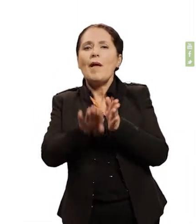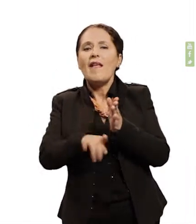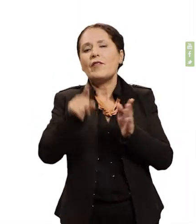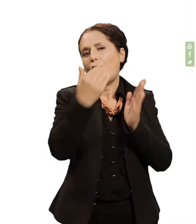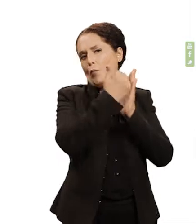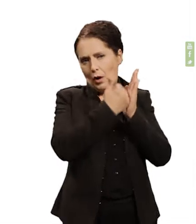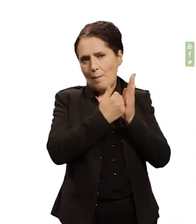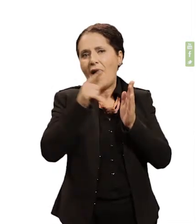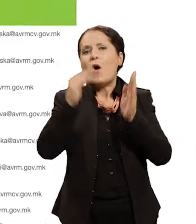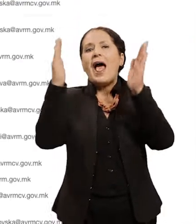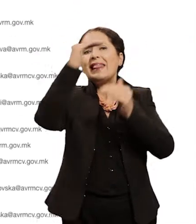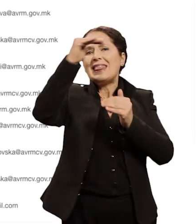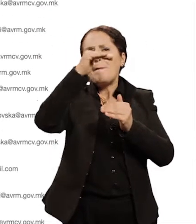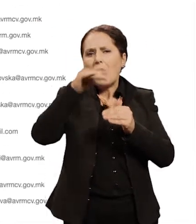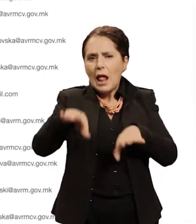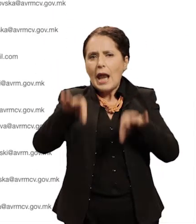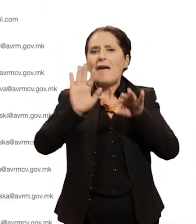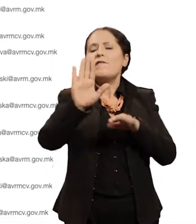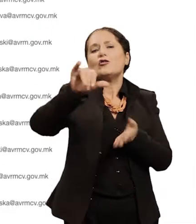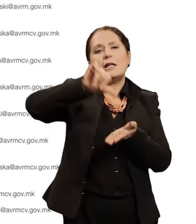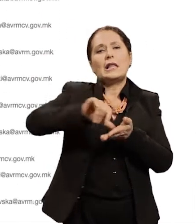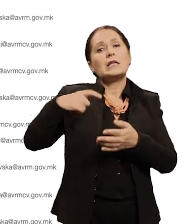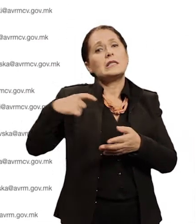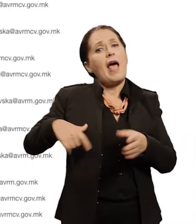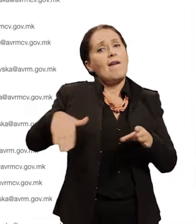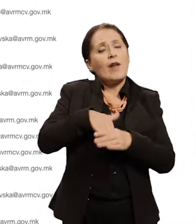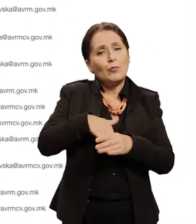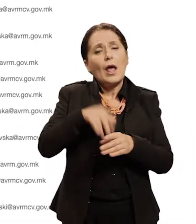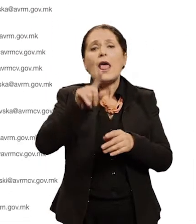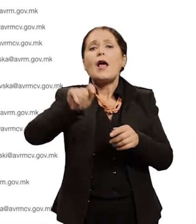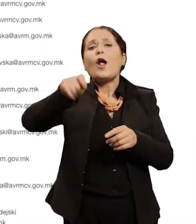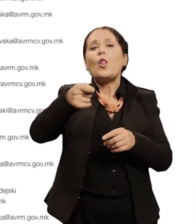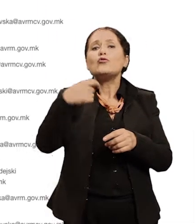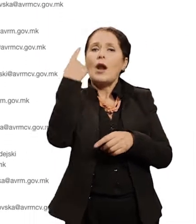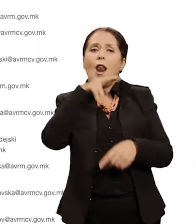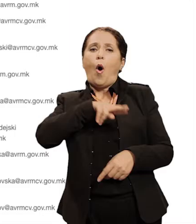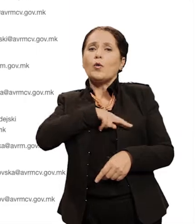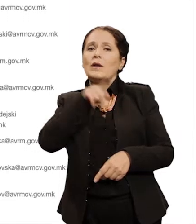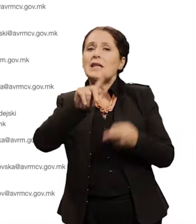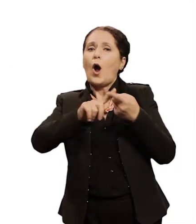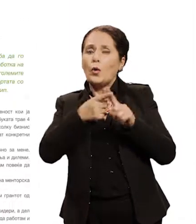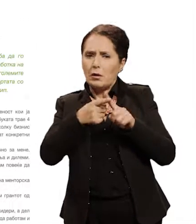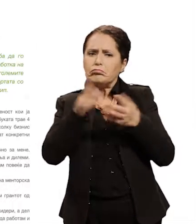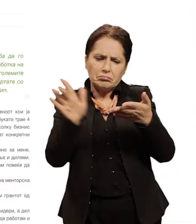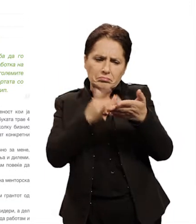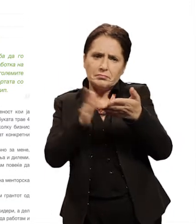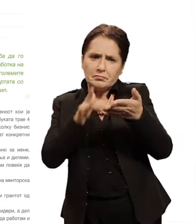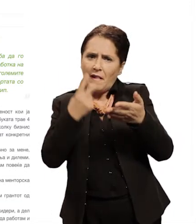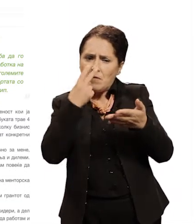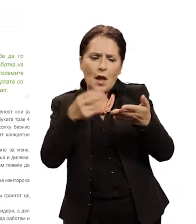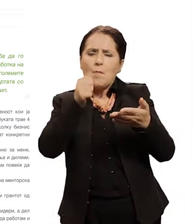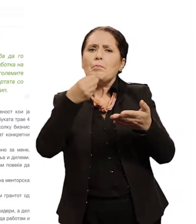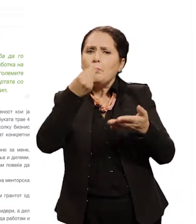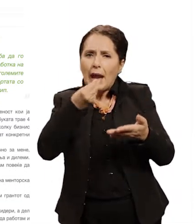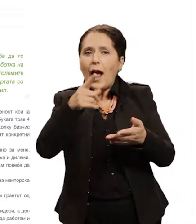за подобра визуализација на текстовите, контрастите се сголемуваат. Во калкулаторот изберете ги опциите што ви